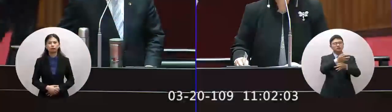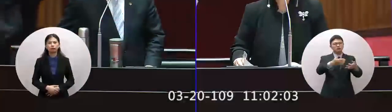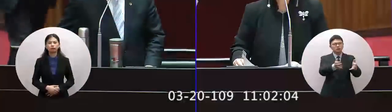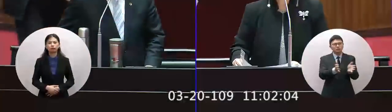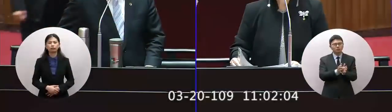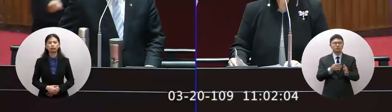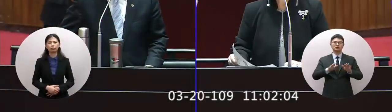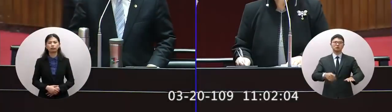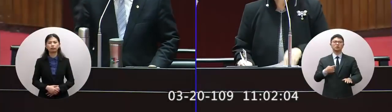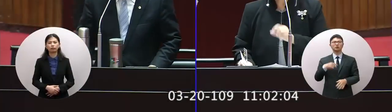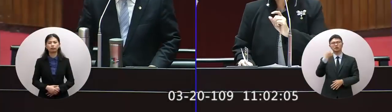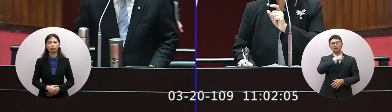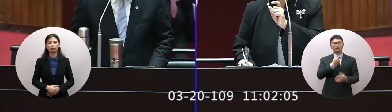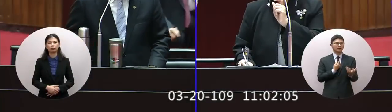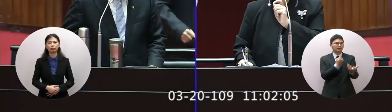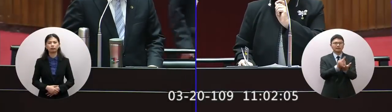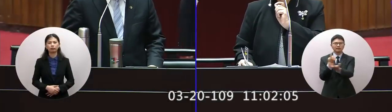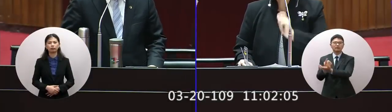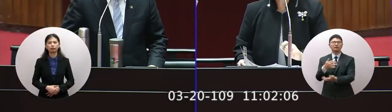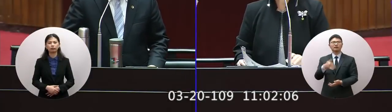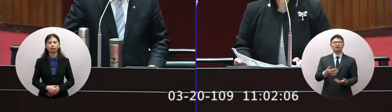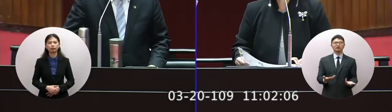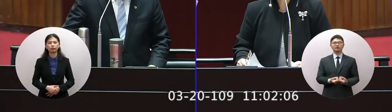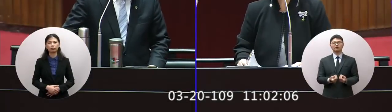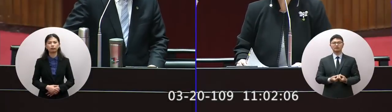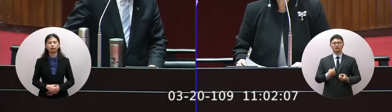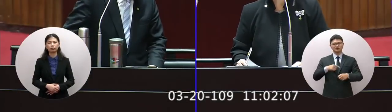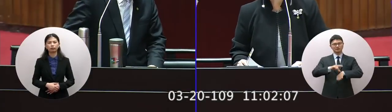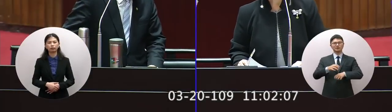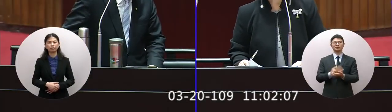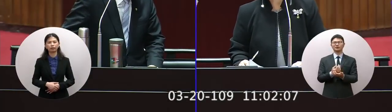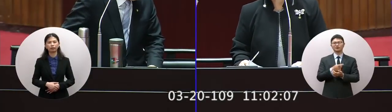怎麼處理時間很少 拜託比較快